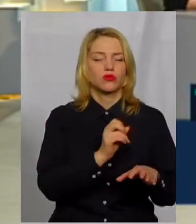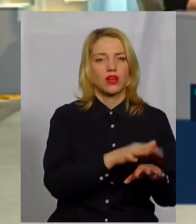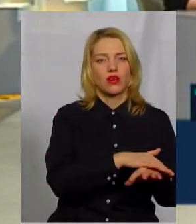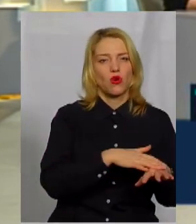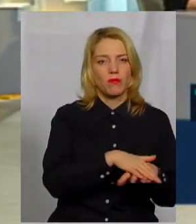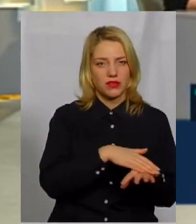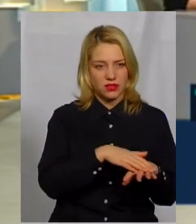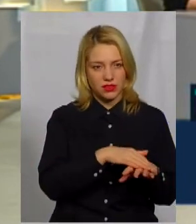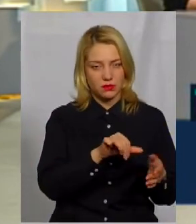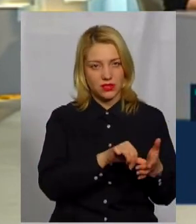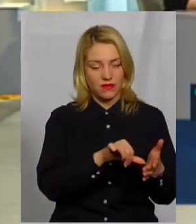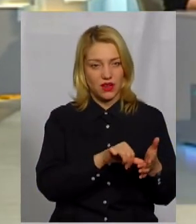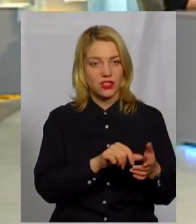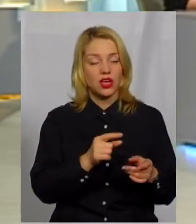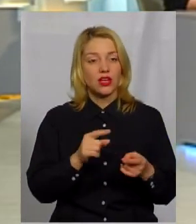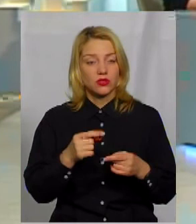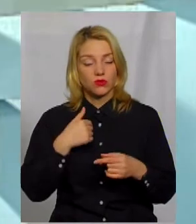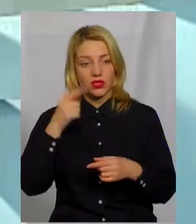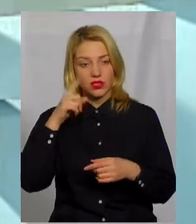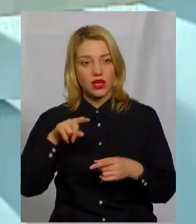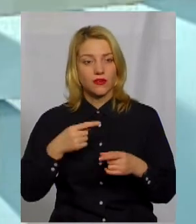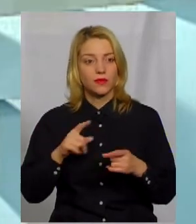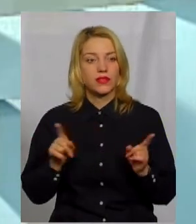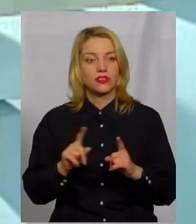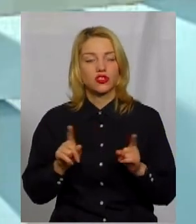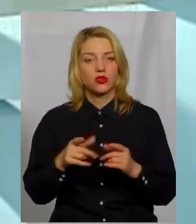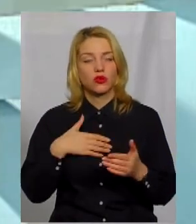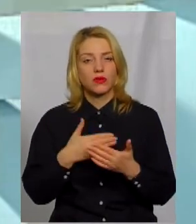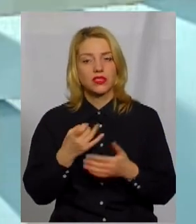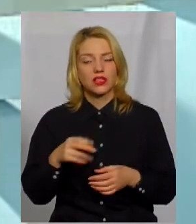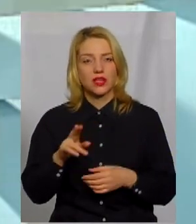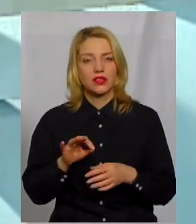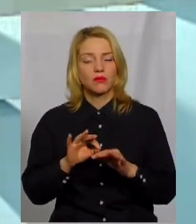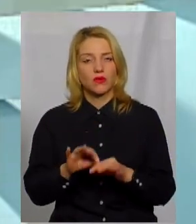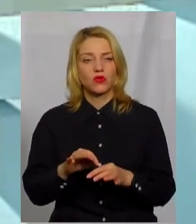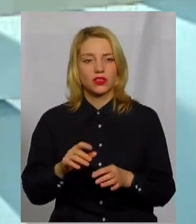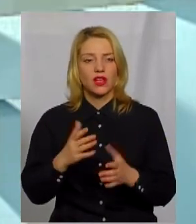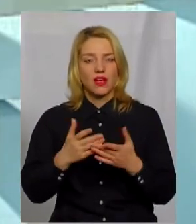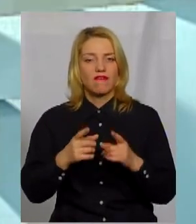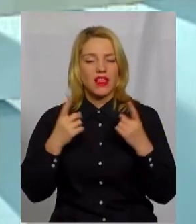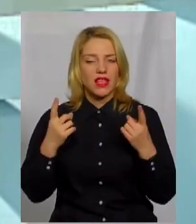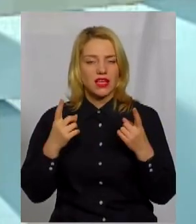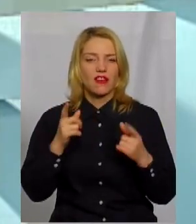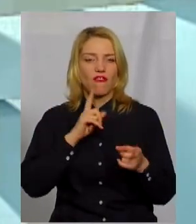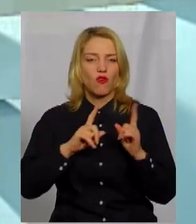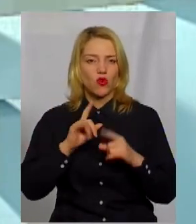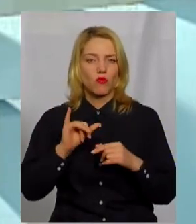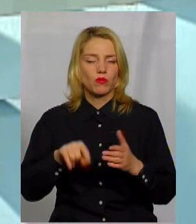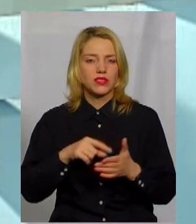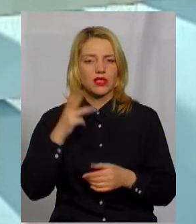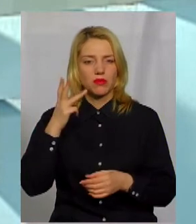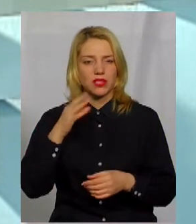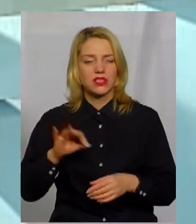представляєш. Я знаю, що громадські ради проводили великий форум у нас, в місті Хмельницькому,